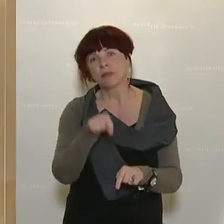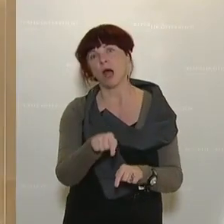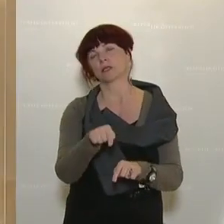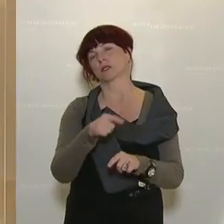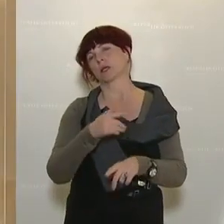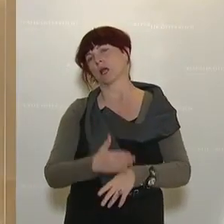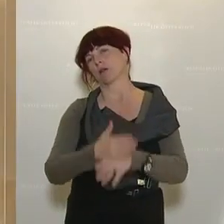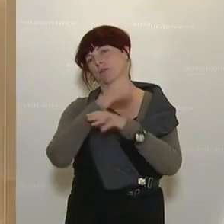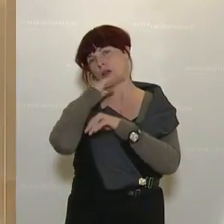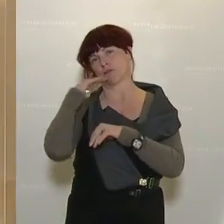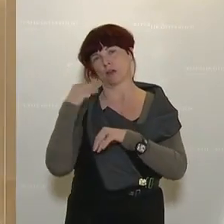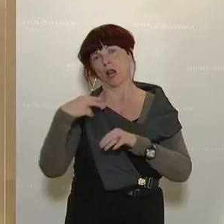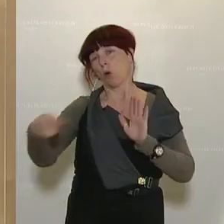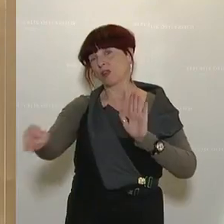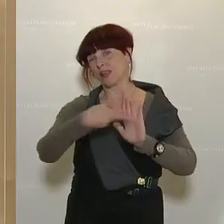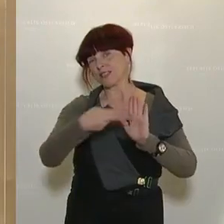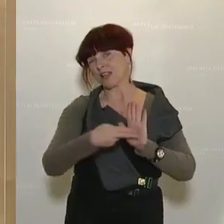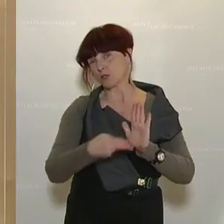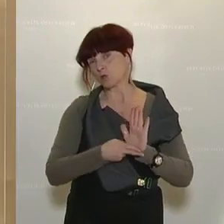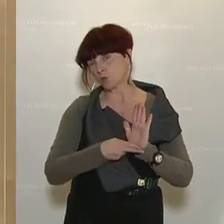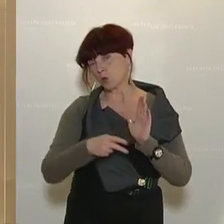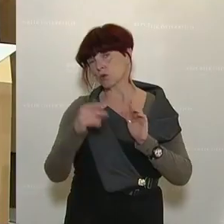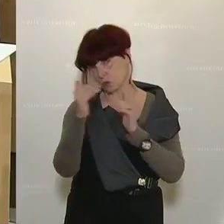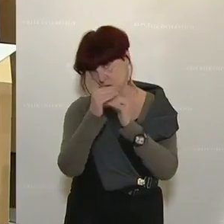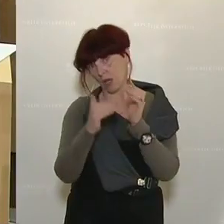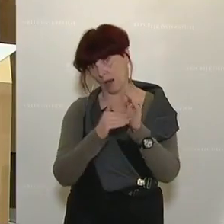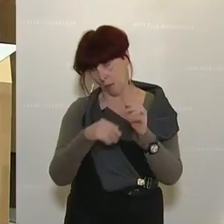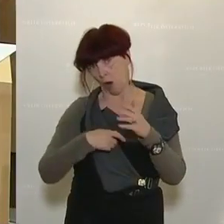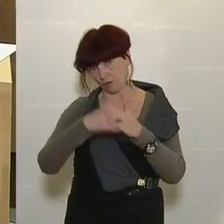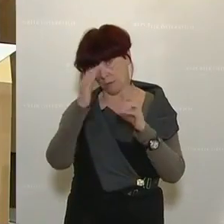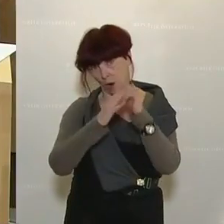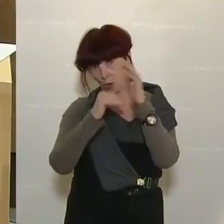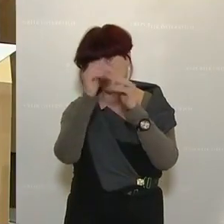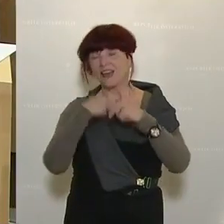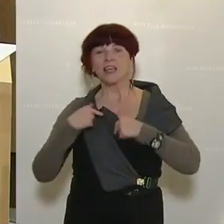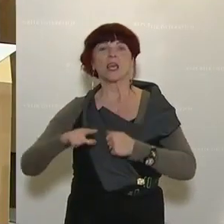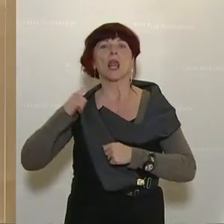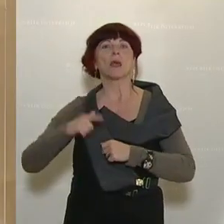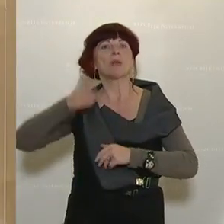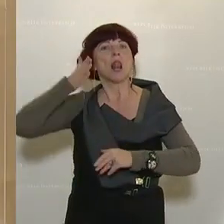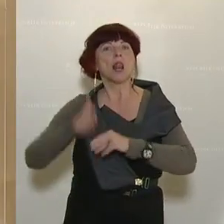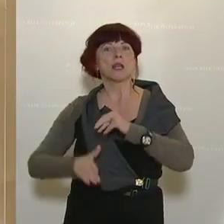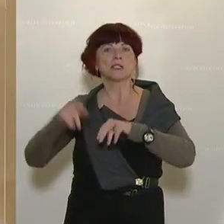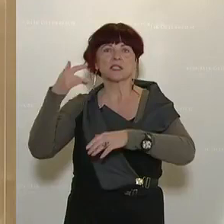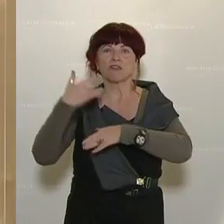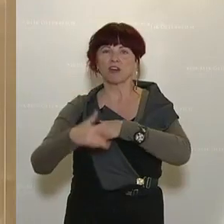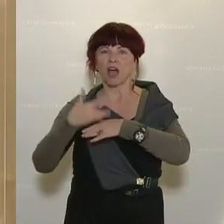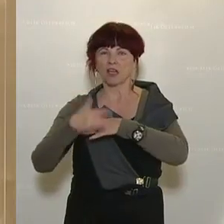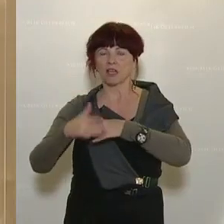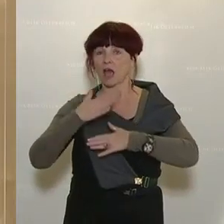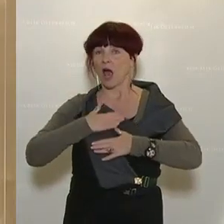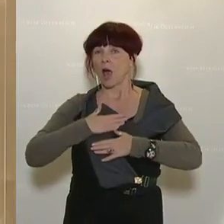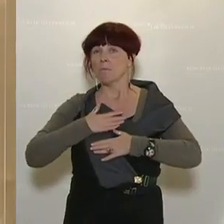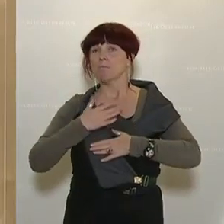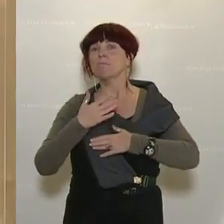Zensursystem aufzubauen. Und ich halte das für besonders arg. Ich habe es zum Beispiel erlebt, dass am letzten Freitag ein Ausschnitt von